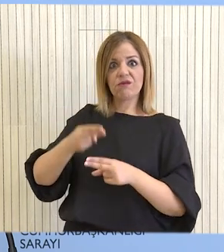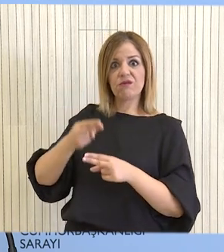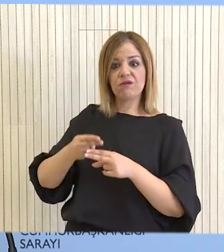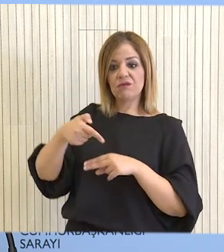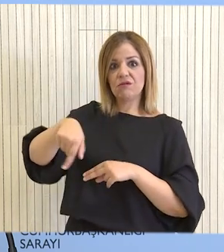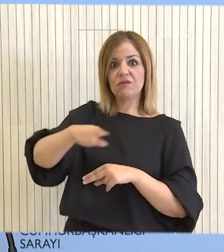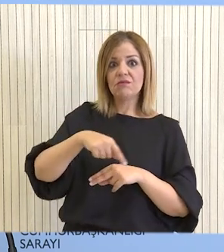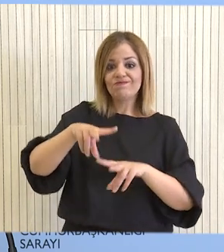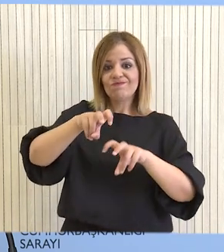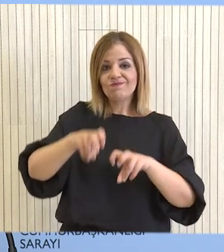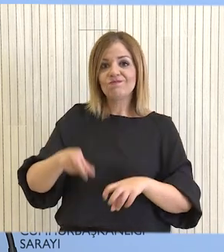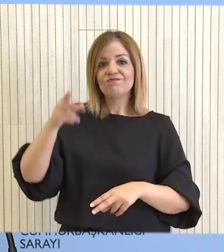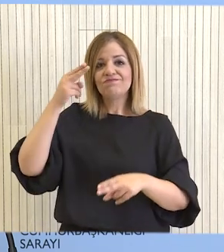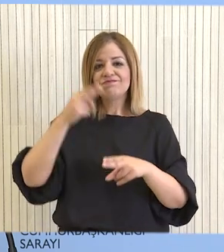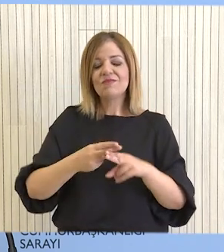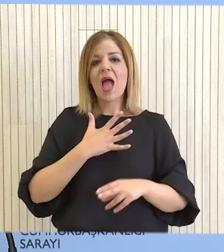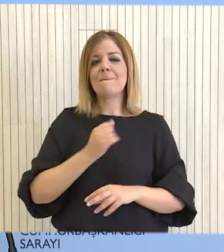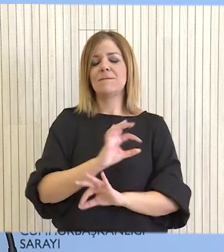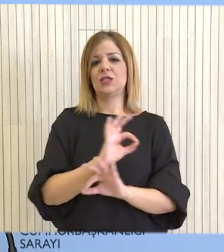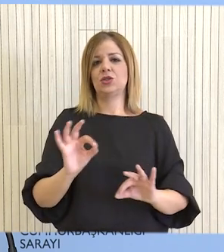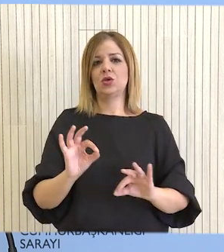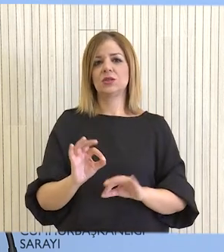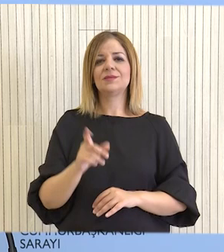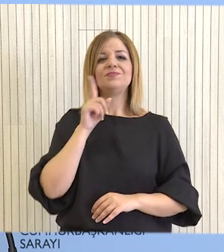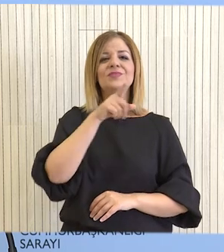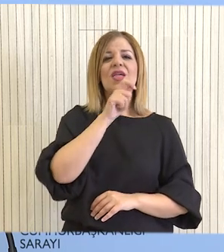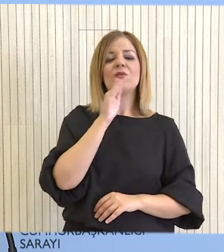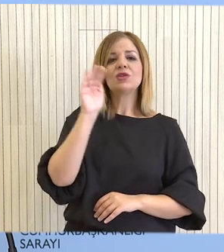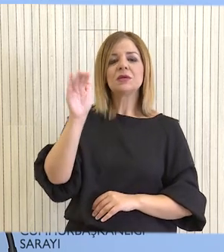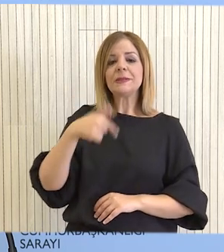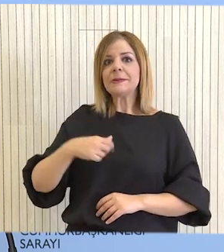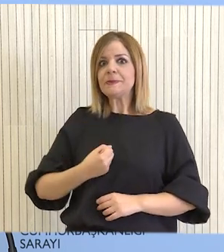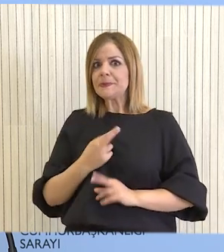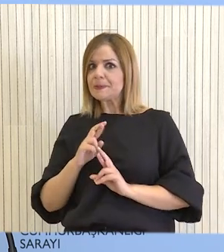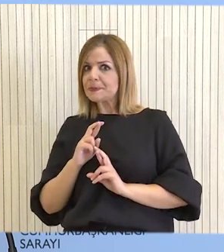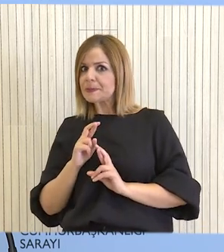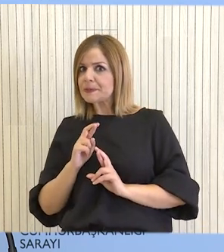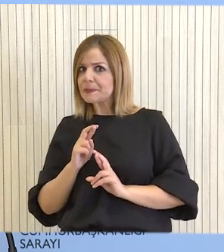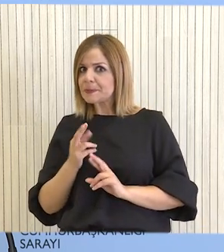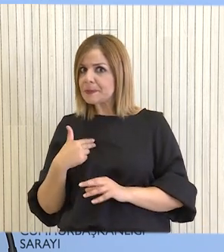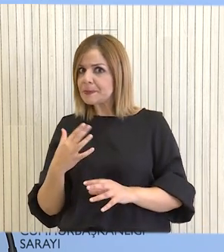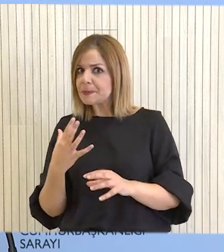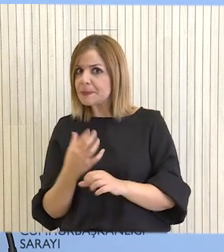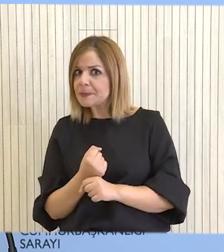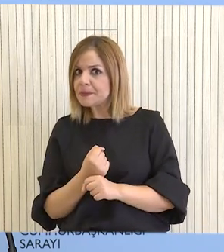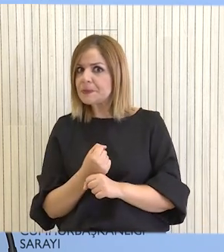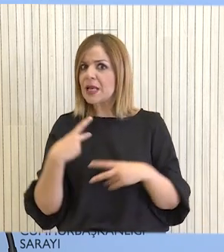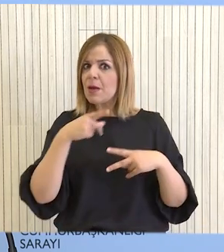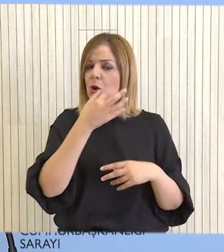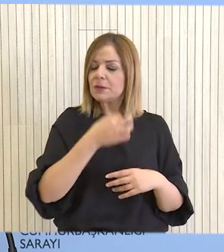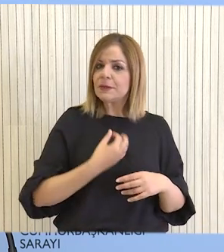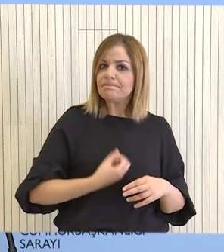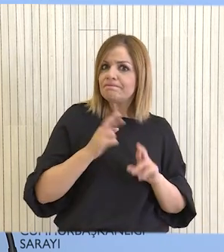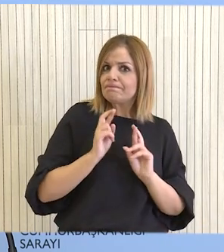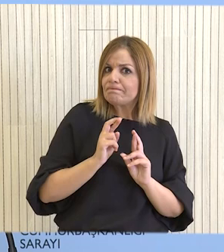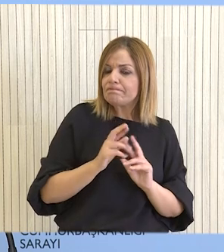Κυπριακή ΑΟΣ αποτελεί ψήφων πιστοσύνης. Επειδή έχει ήδη υφαστεί συγκρατημένη ισιοδοξία από Κυπριακή Δημοκρατία ασφαλώς ήδη